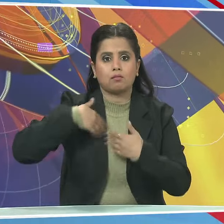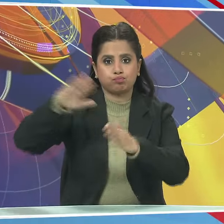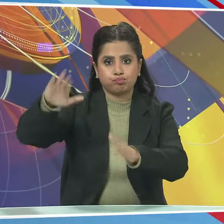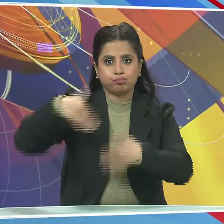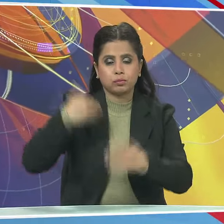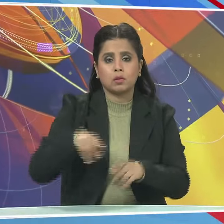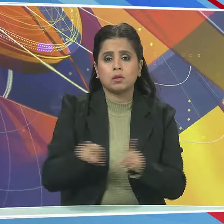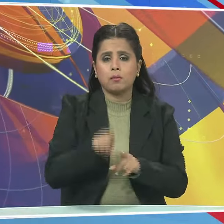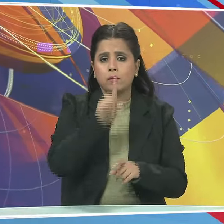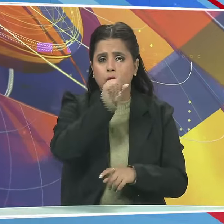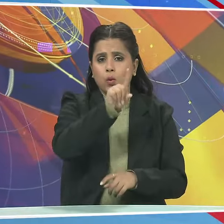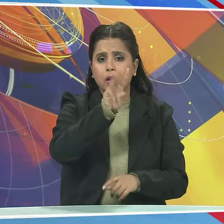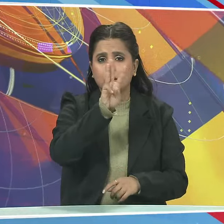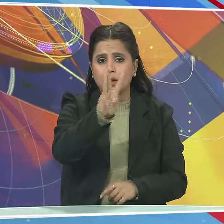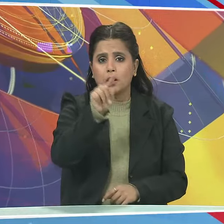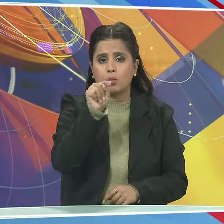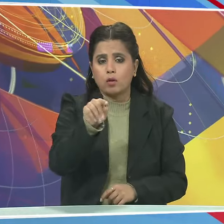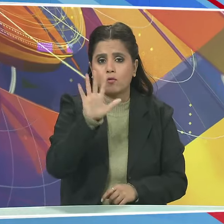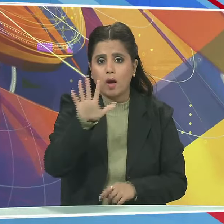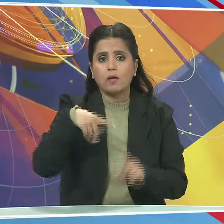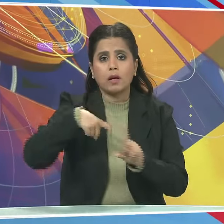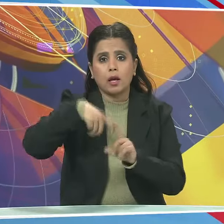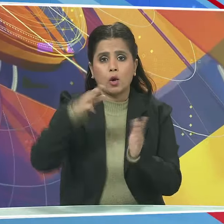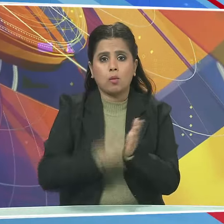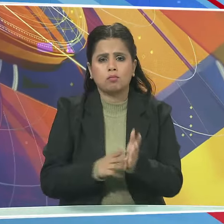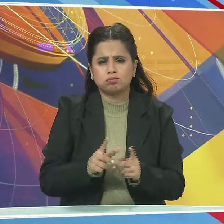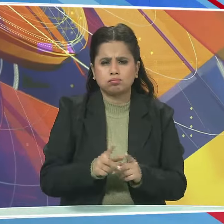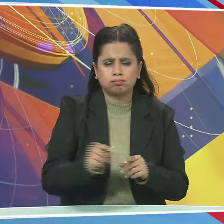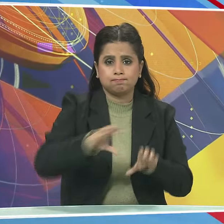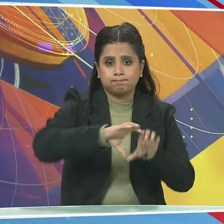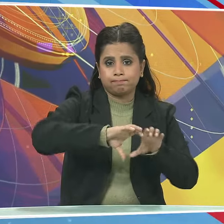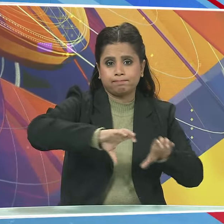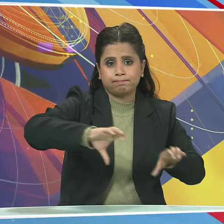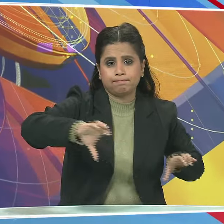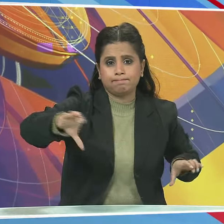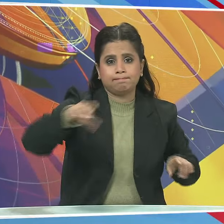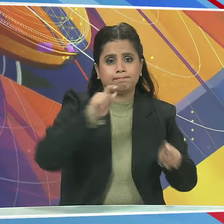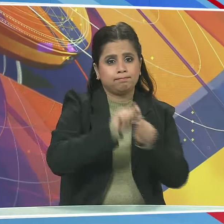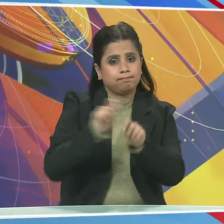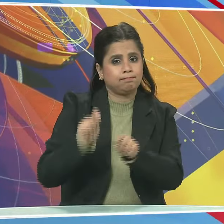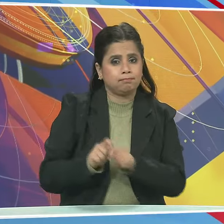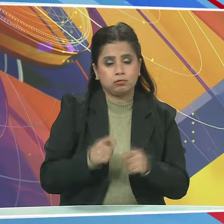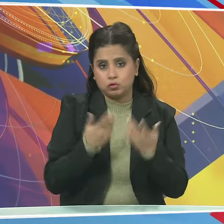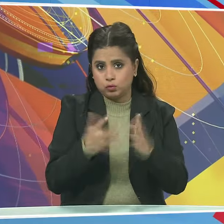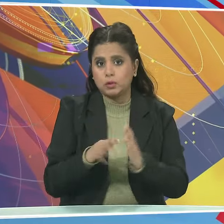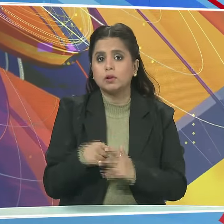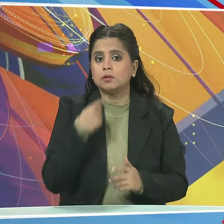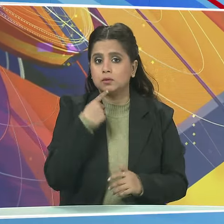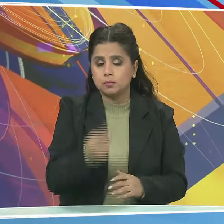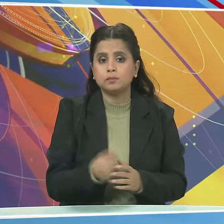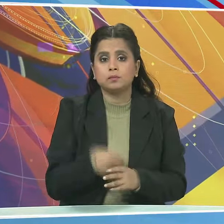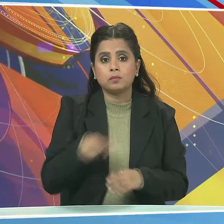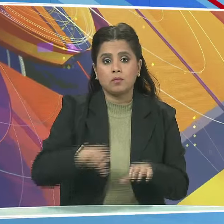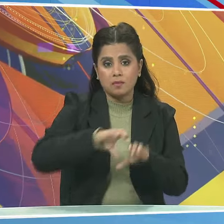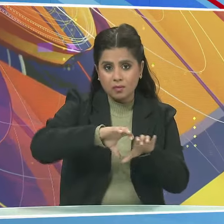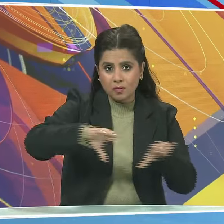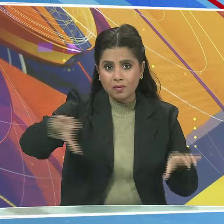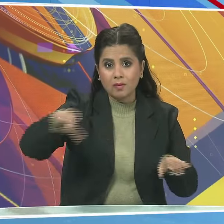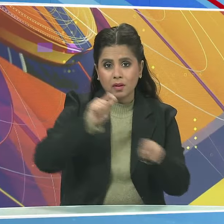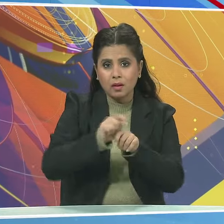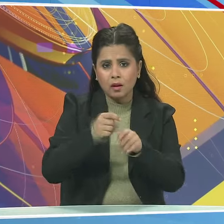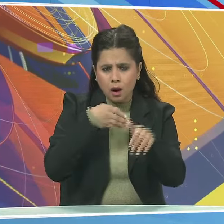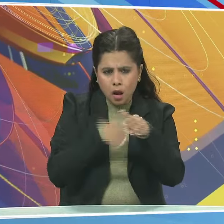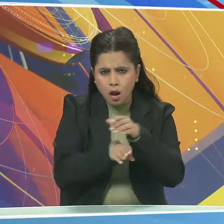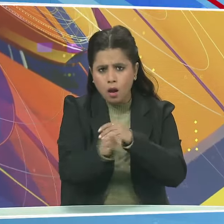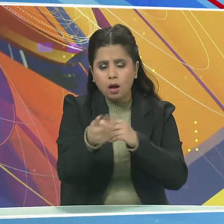131.5 किलोमीटर लंबी पाइपलाइन का निर्माण किया गया है इस पाइपलाइन में